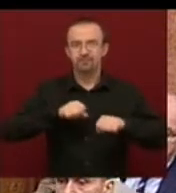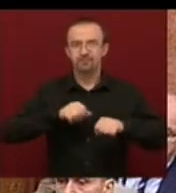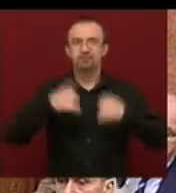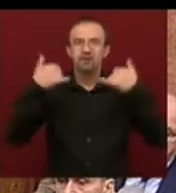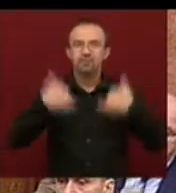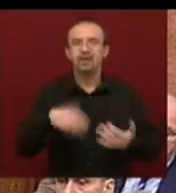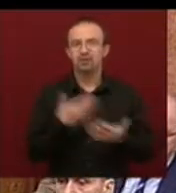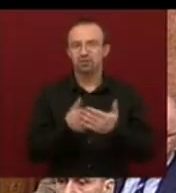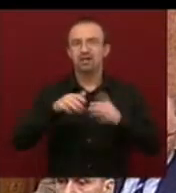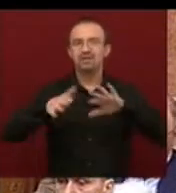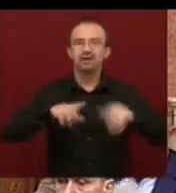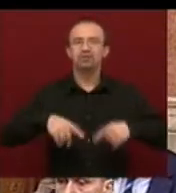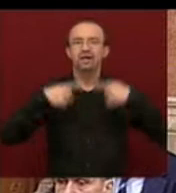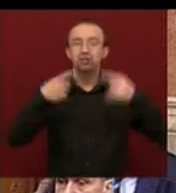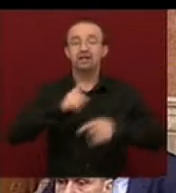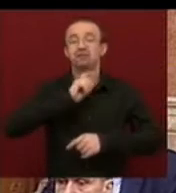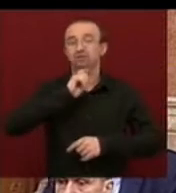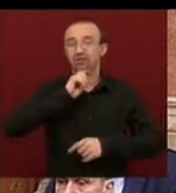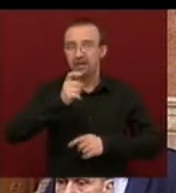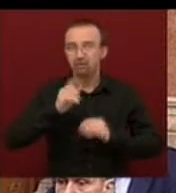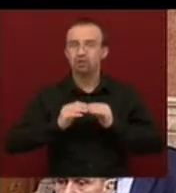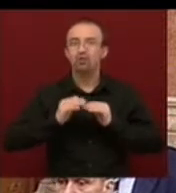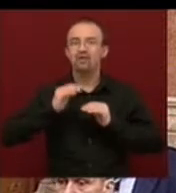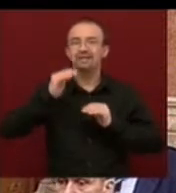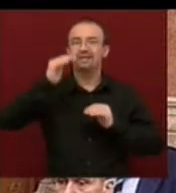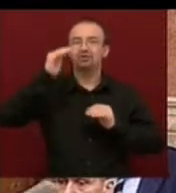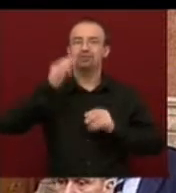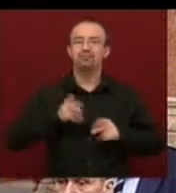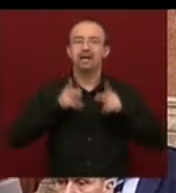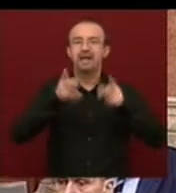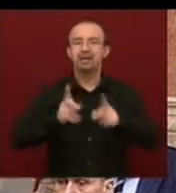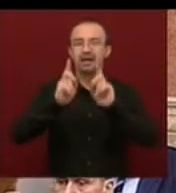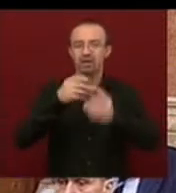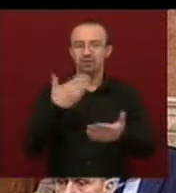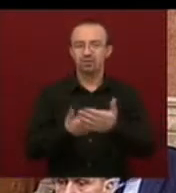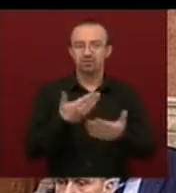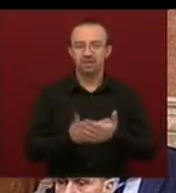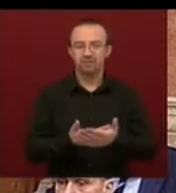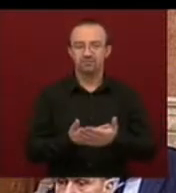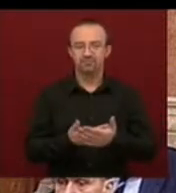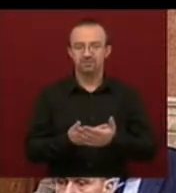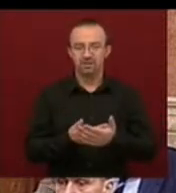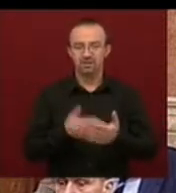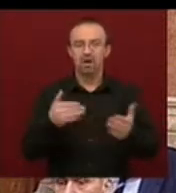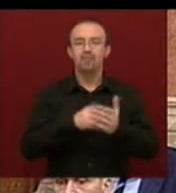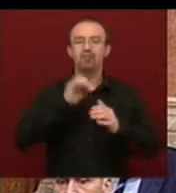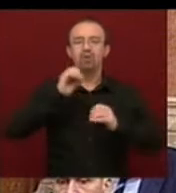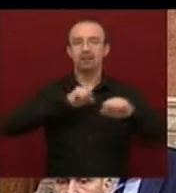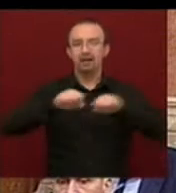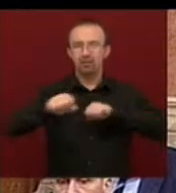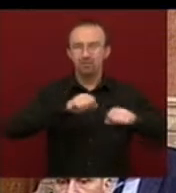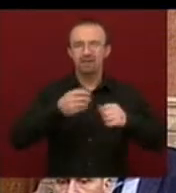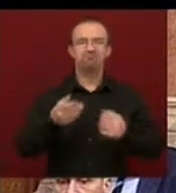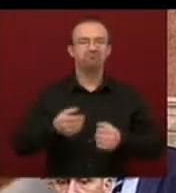gazdasági válság után sikerült növekedési pályára állítania a gazdaságot, amit az Orbán kormány